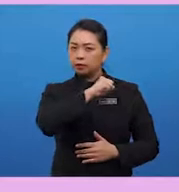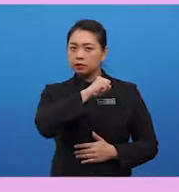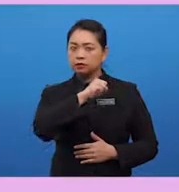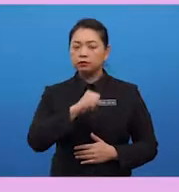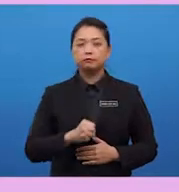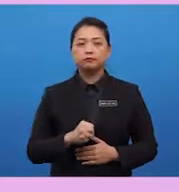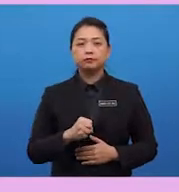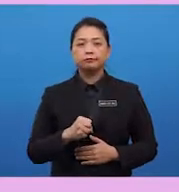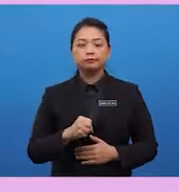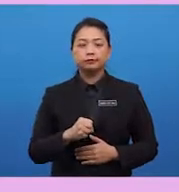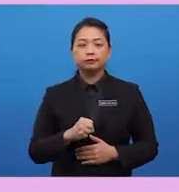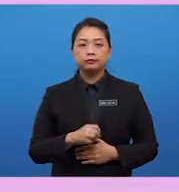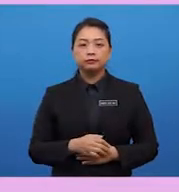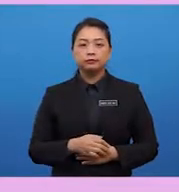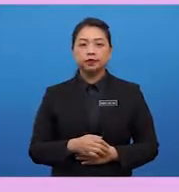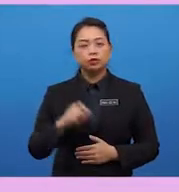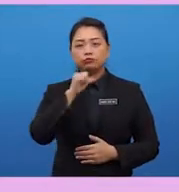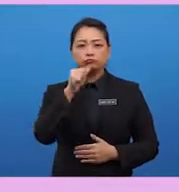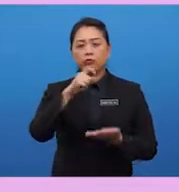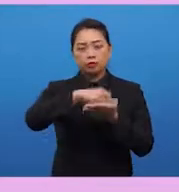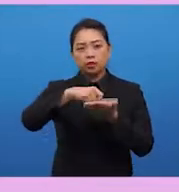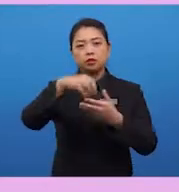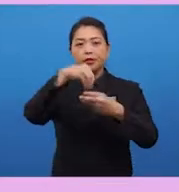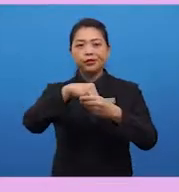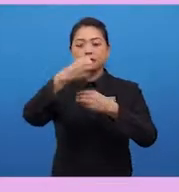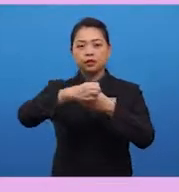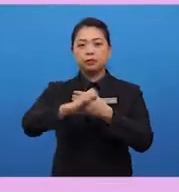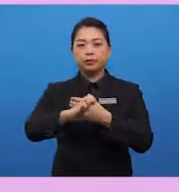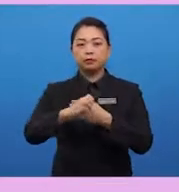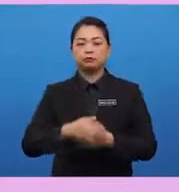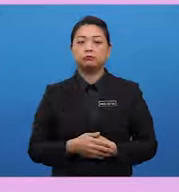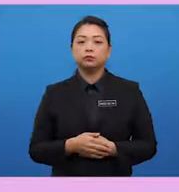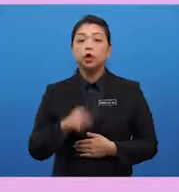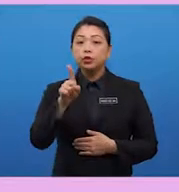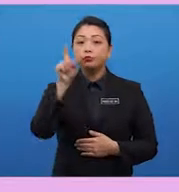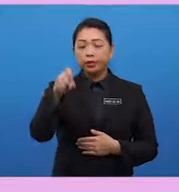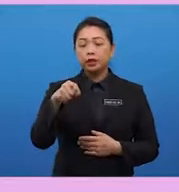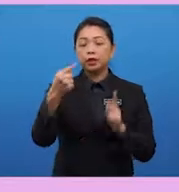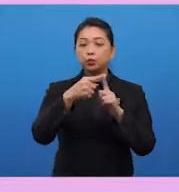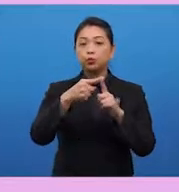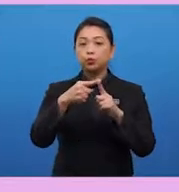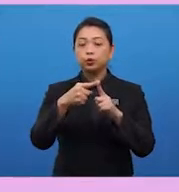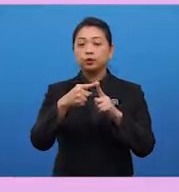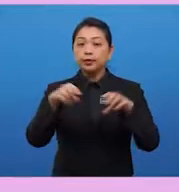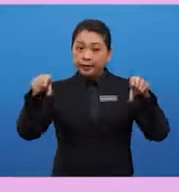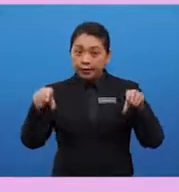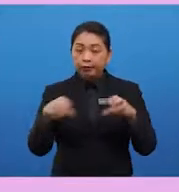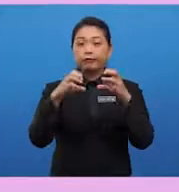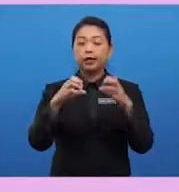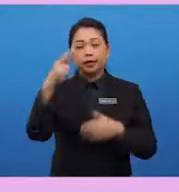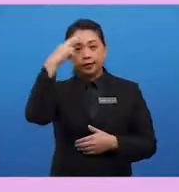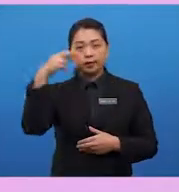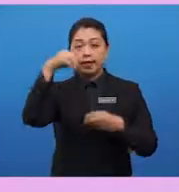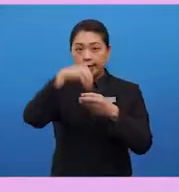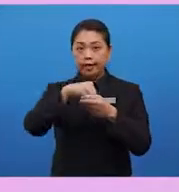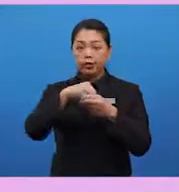unknown to us, which is not stated in his email. Now, you need to create a reason in your reply